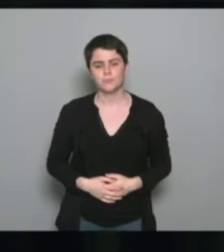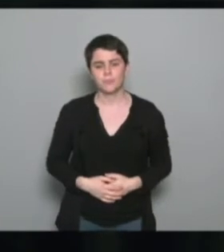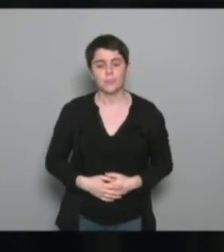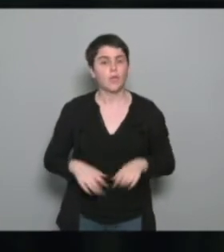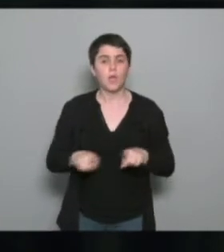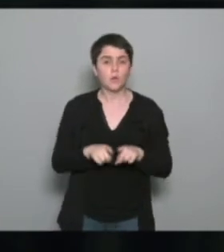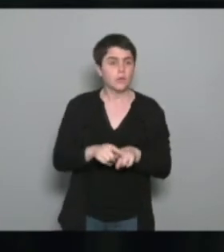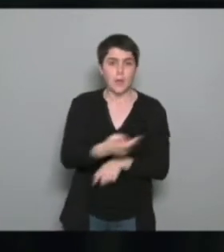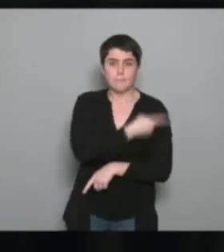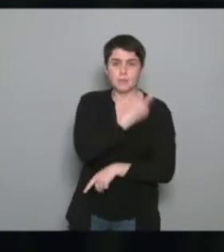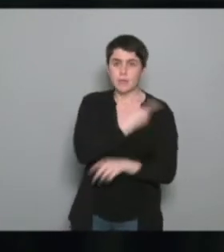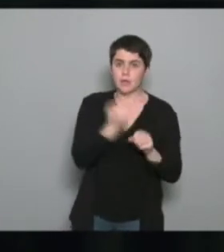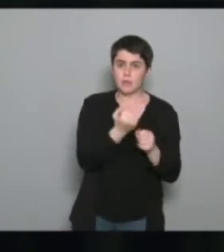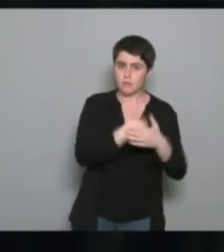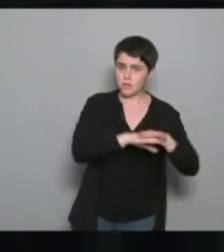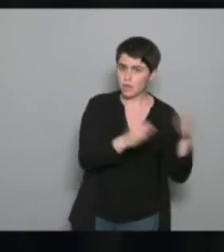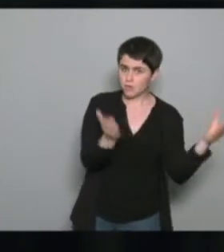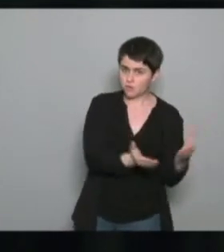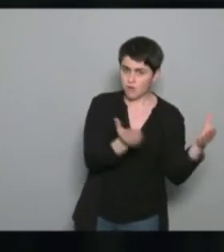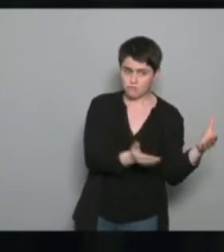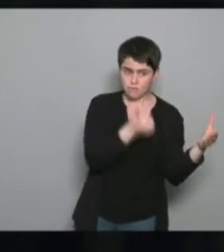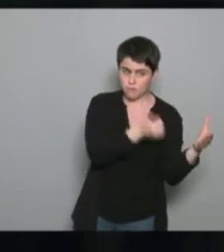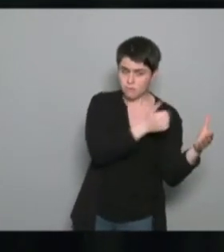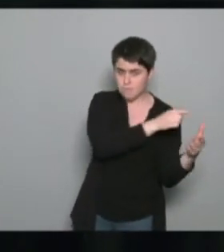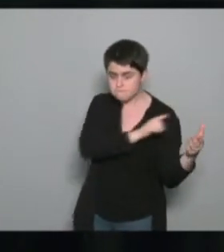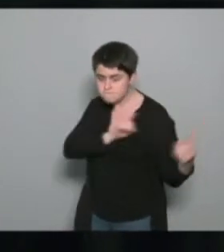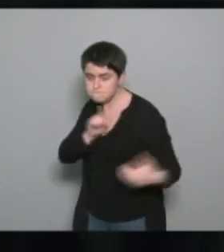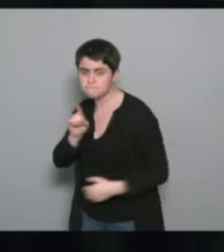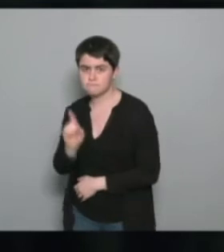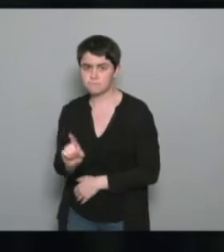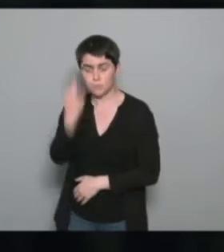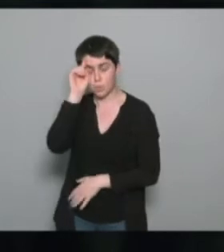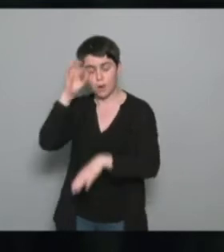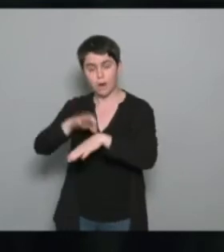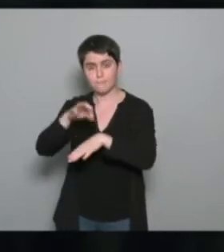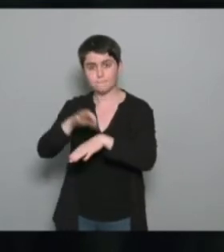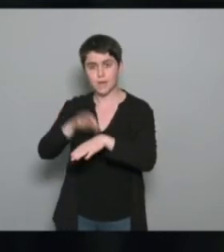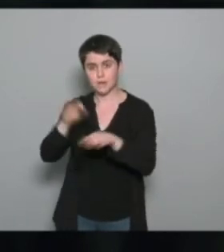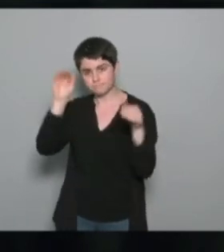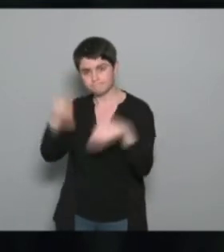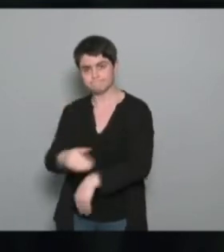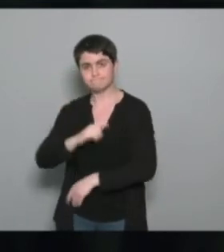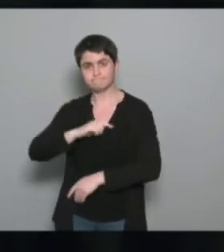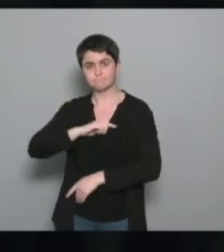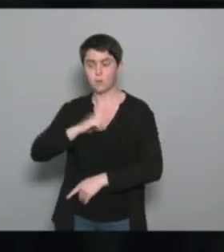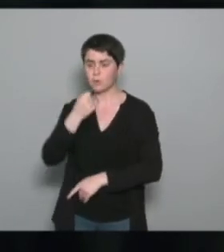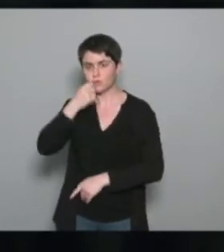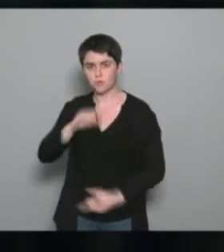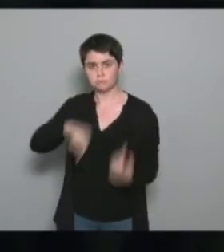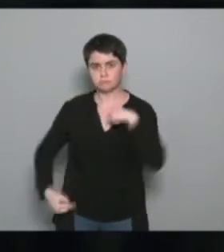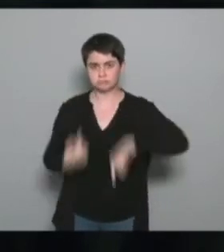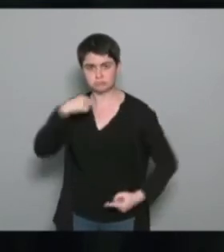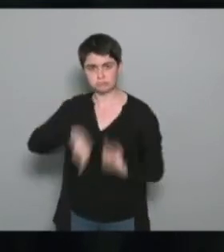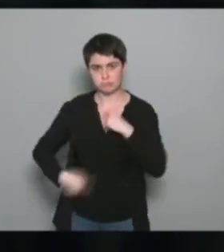d'un médecin du CHU quand on a élargi aux maladies cardiovasculaires pour travailler sur les seuils d'intensité en fonction des